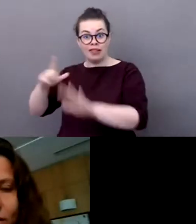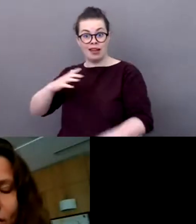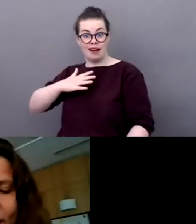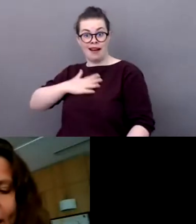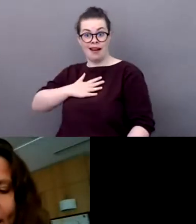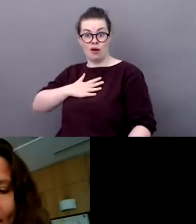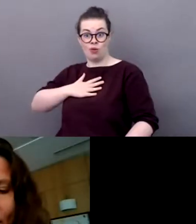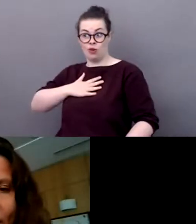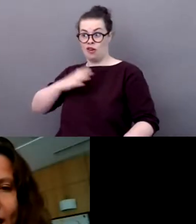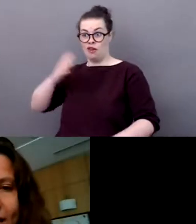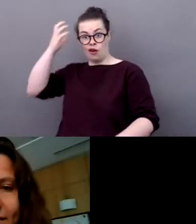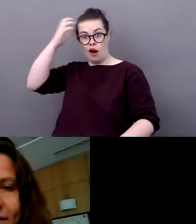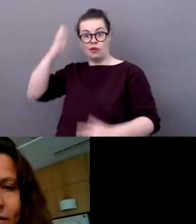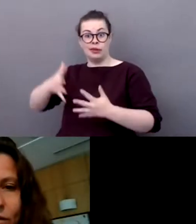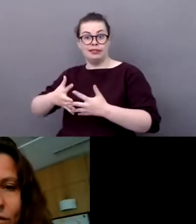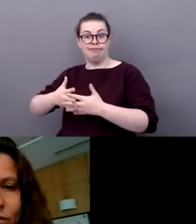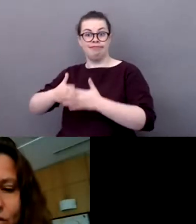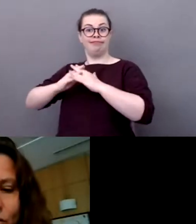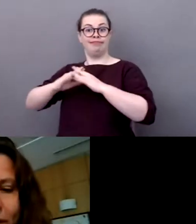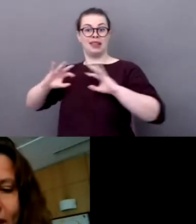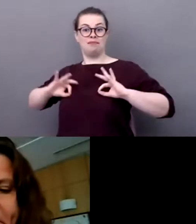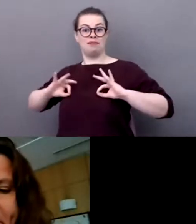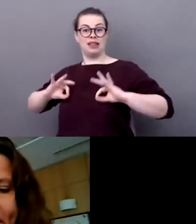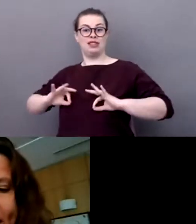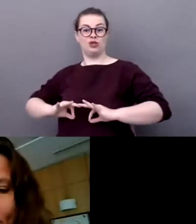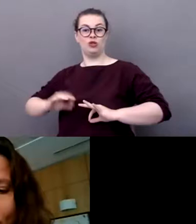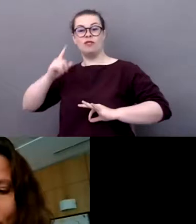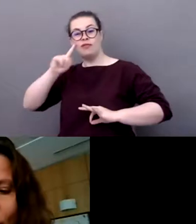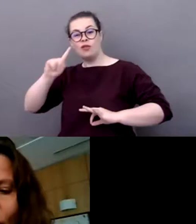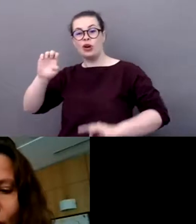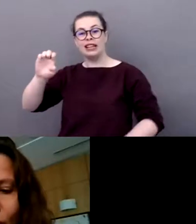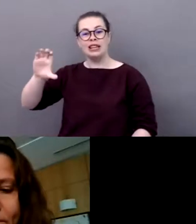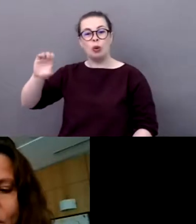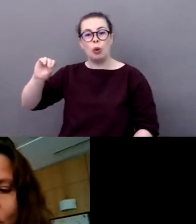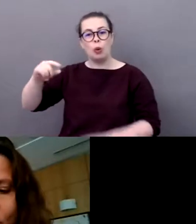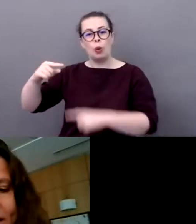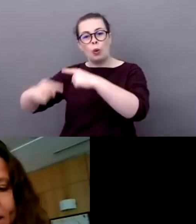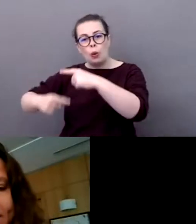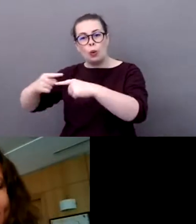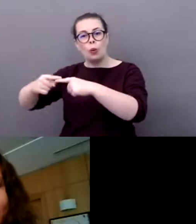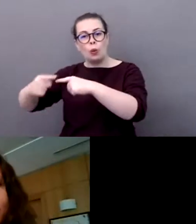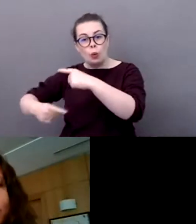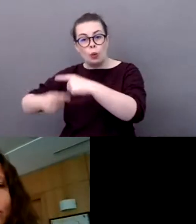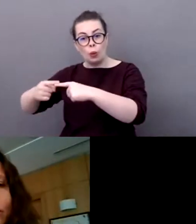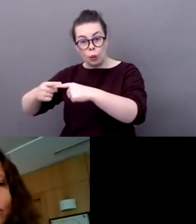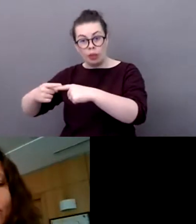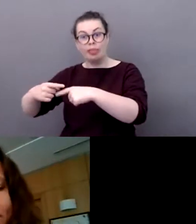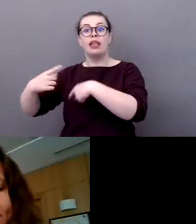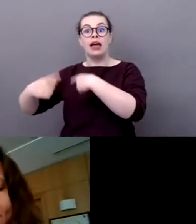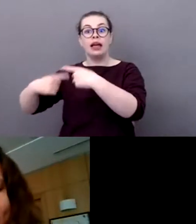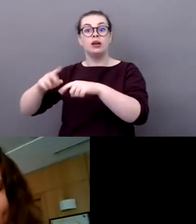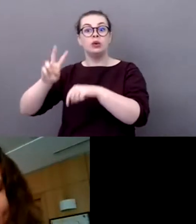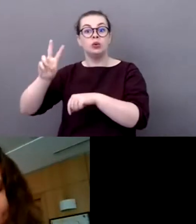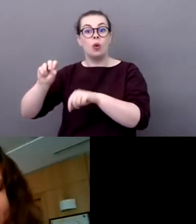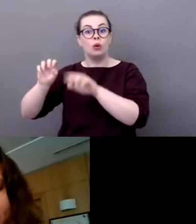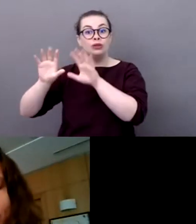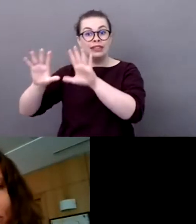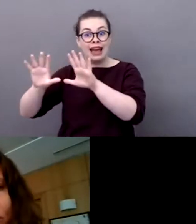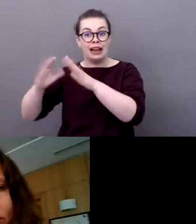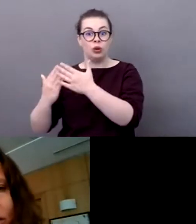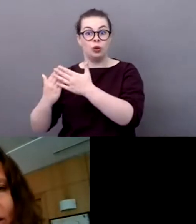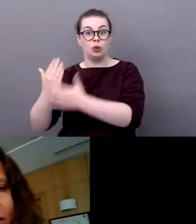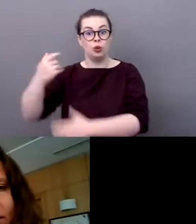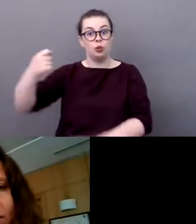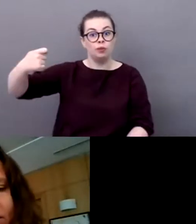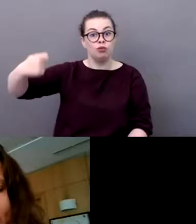arrivé à la tête de ce pays, que ce ministère est devenu le ministère de la transition